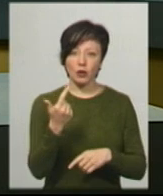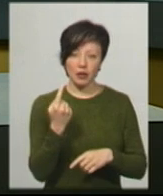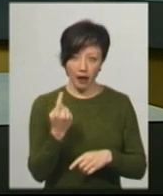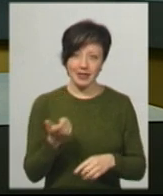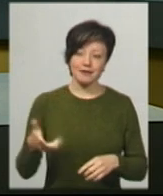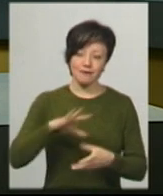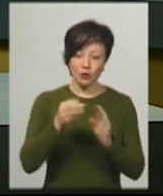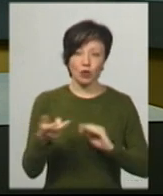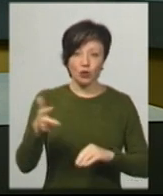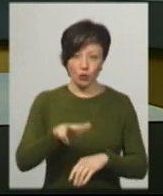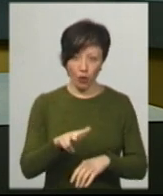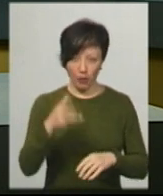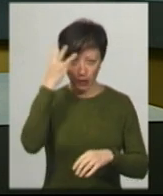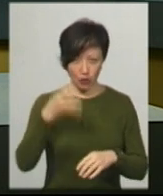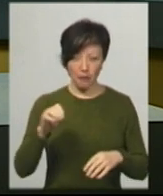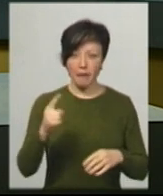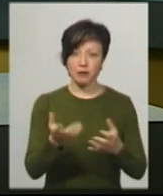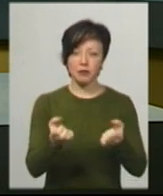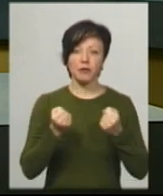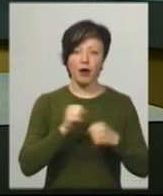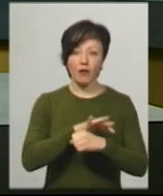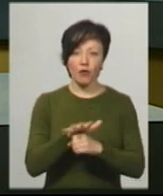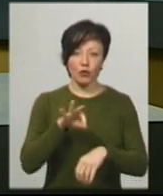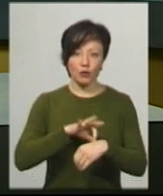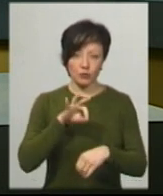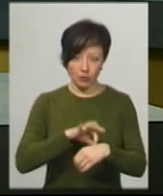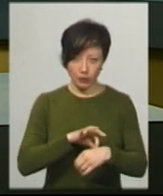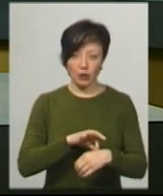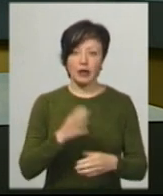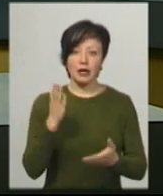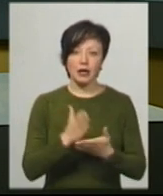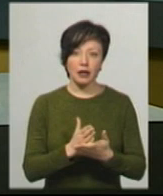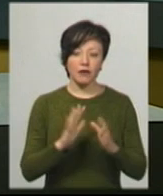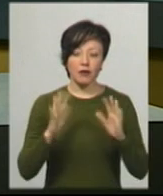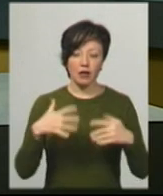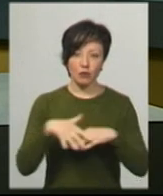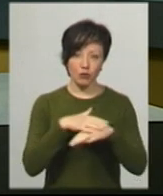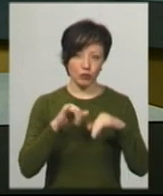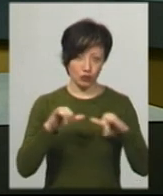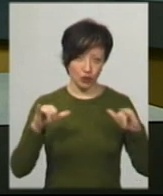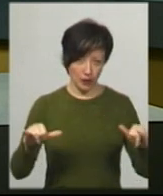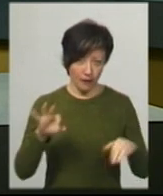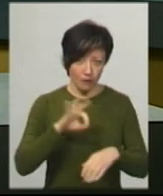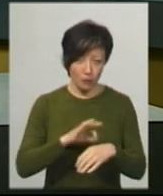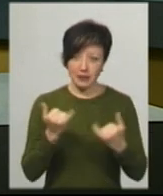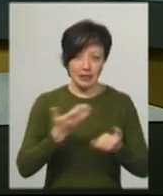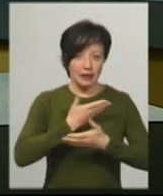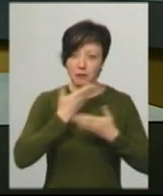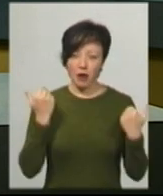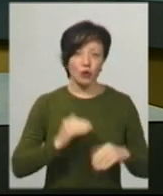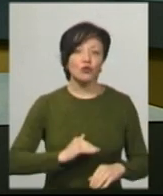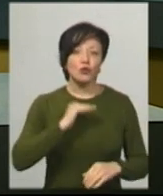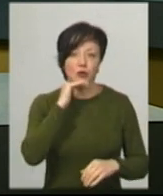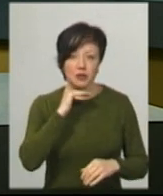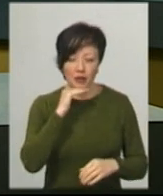на Хмельниччині, що першою прийматиме пацієнтів з коронавірусною інфекцією, є у разі масового поширення хвороби. Наразі немає достатньої